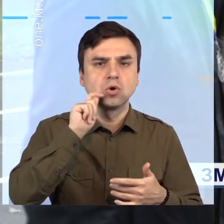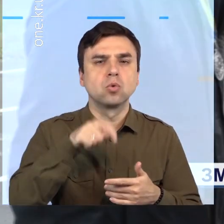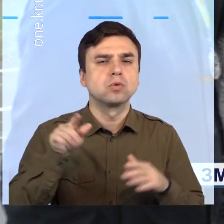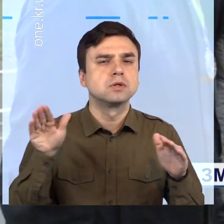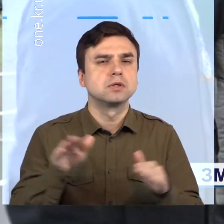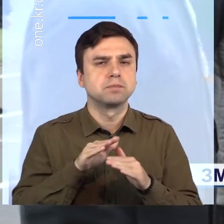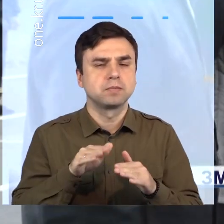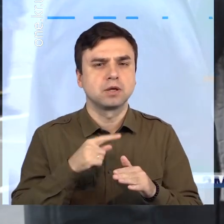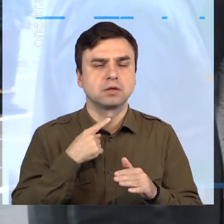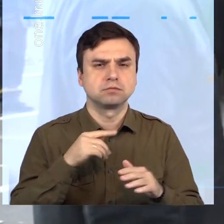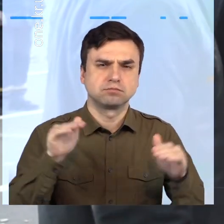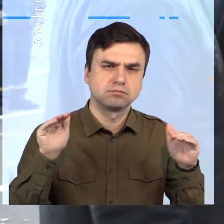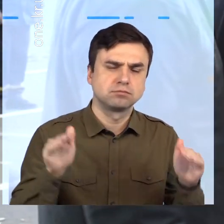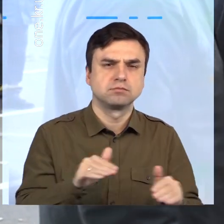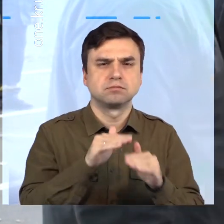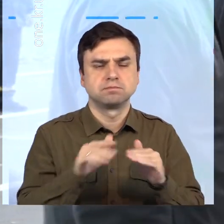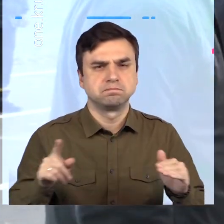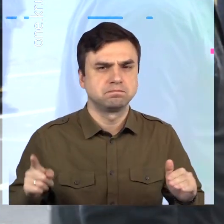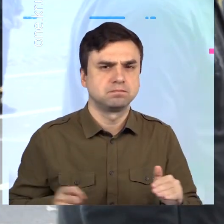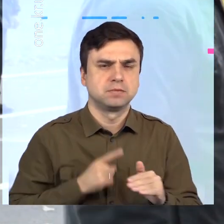Фефілатів, Олександр Махорт, Перший міський.